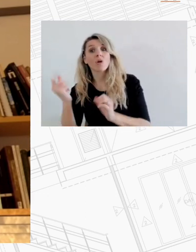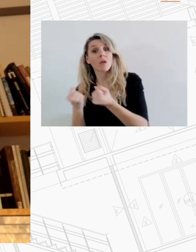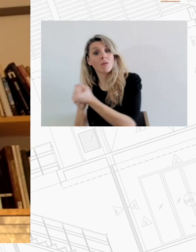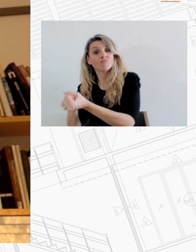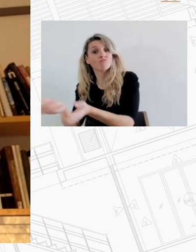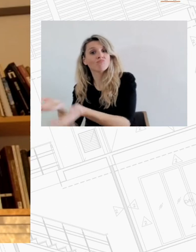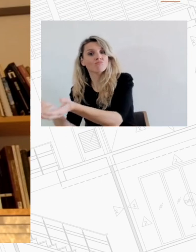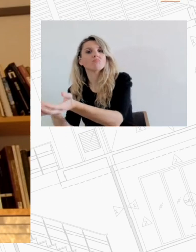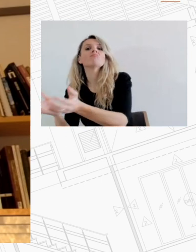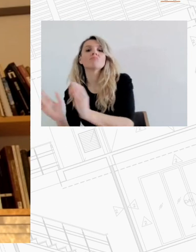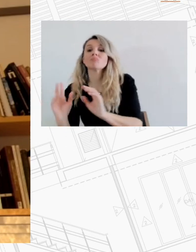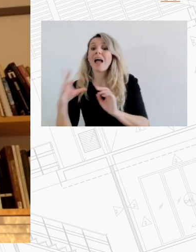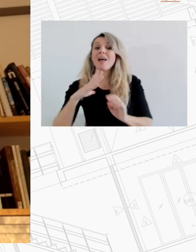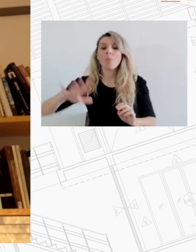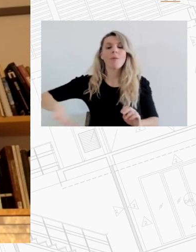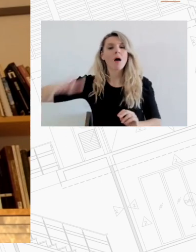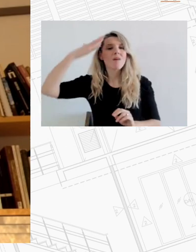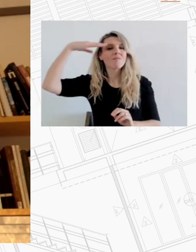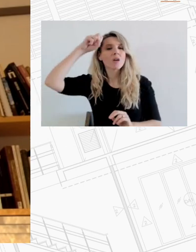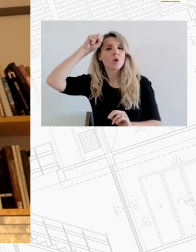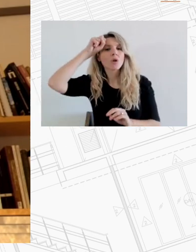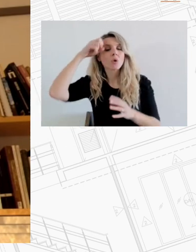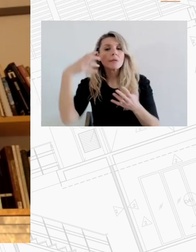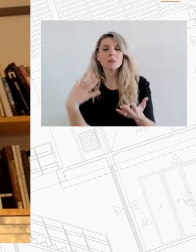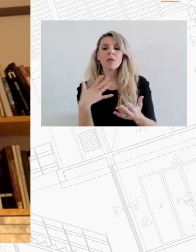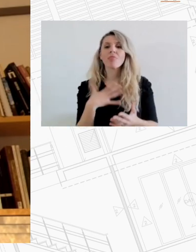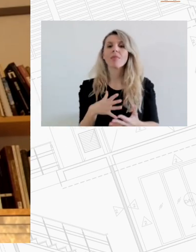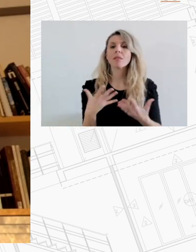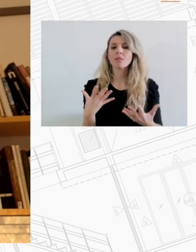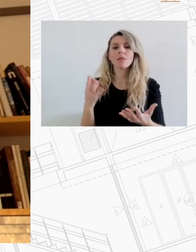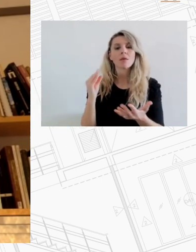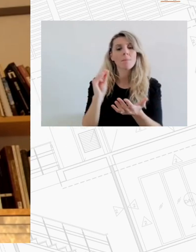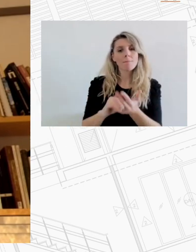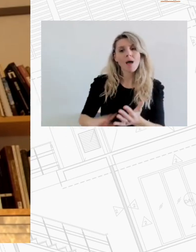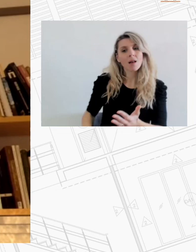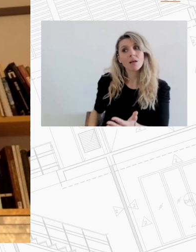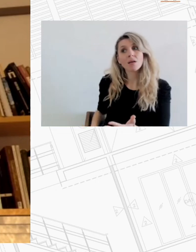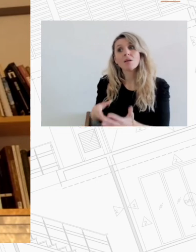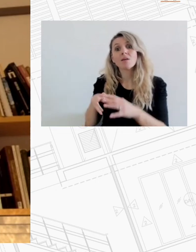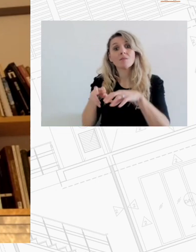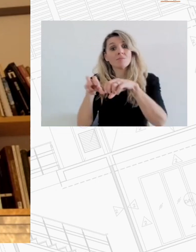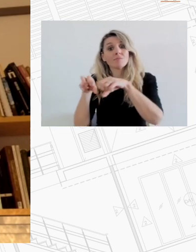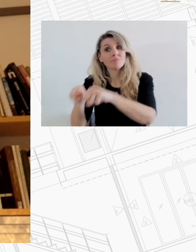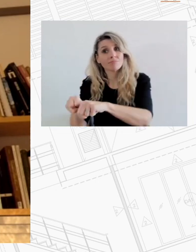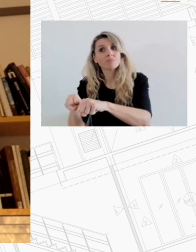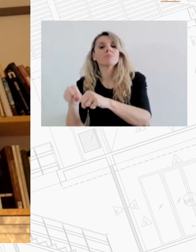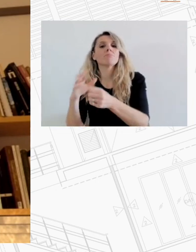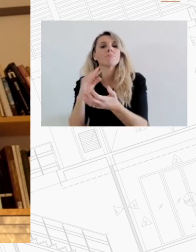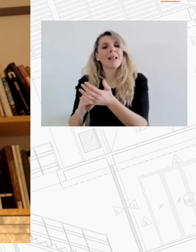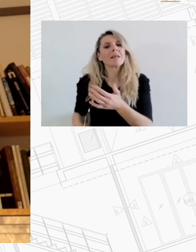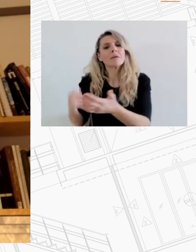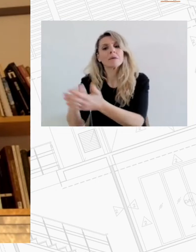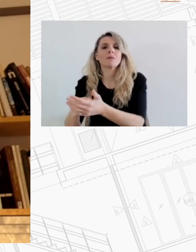Βερολίνου είναι πιο απαιτητικό είναι επαναγορά σε τιμές πολύ χαμηλότερες της αγοράς αυτό βέβαια